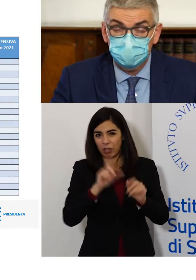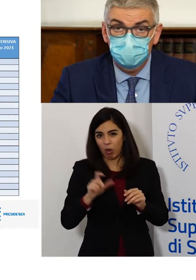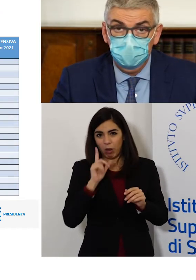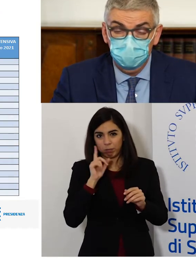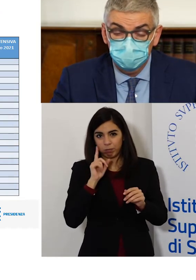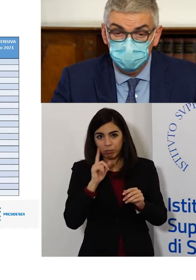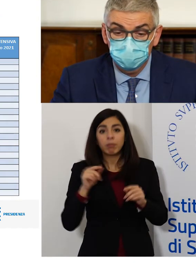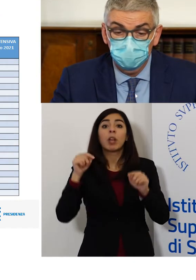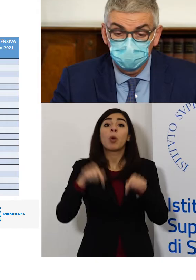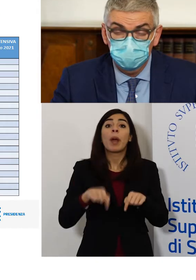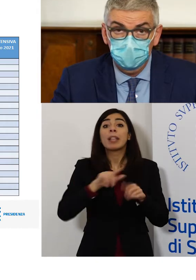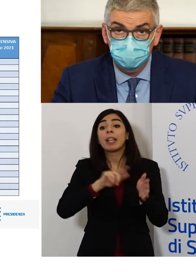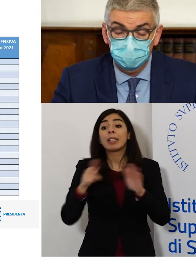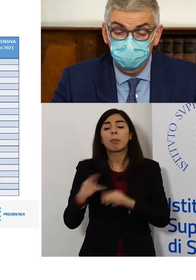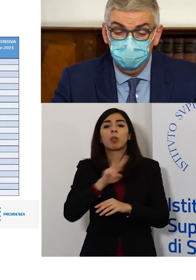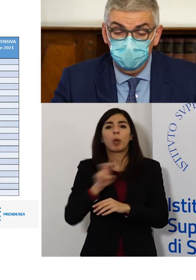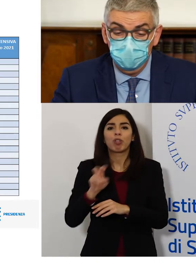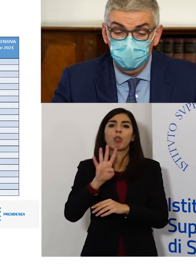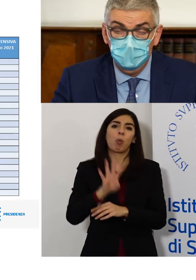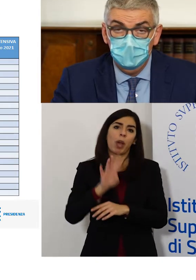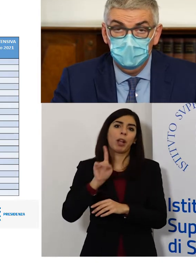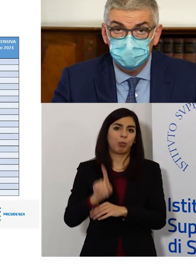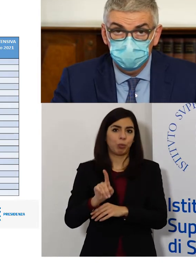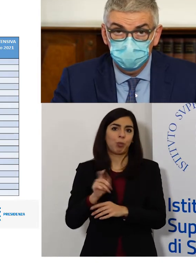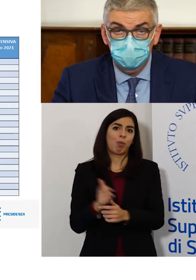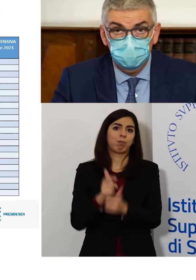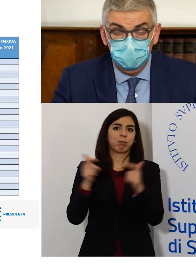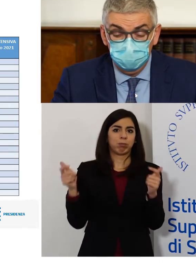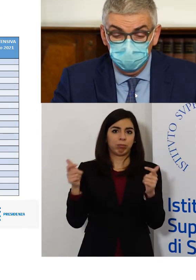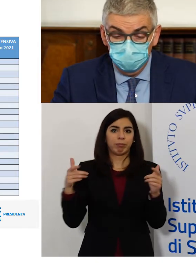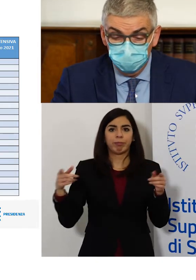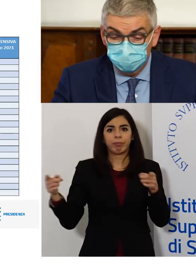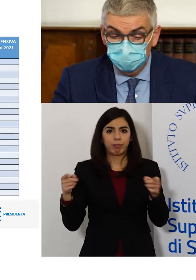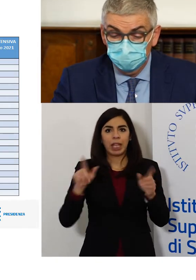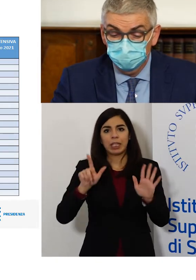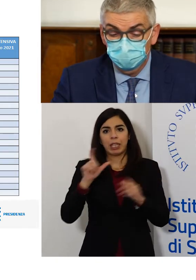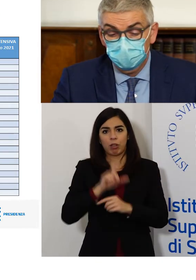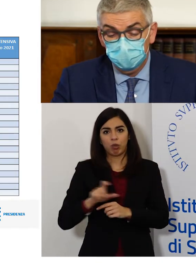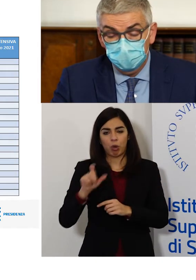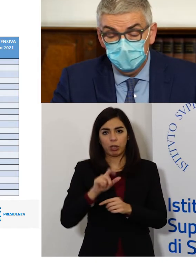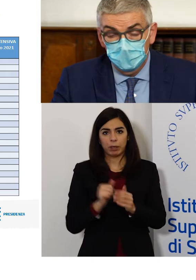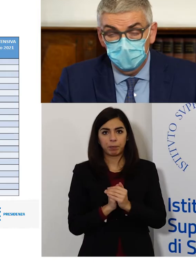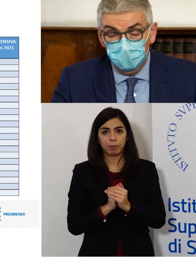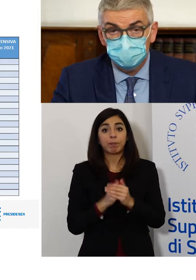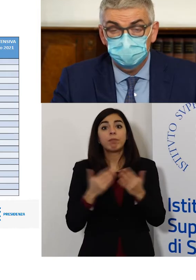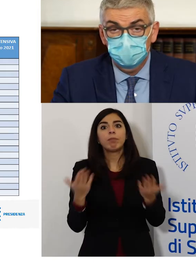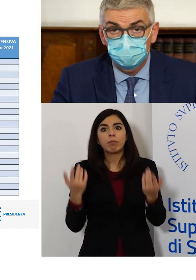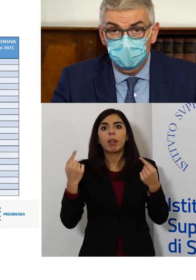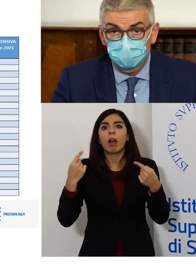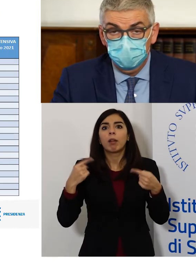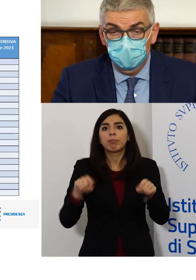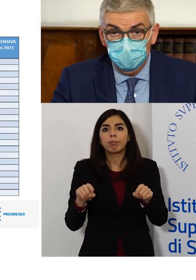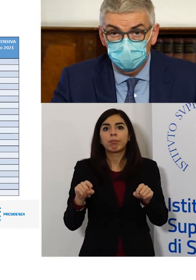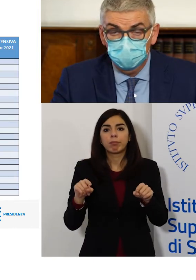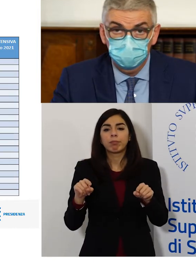questa settimana 241 casi per 100.000 abitanti negli ultimi 7 giorni. Quindi questo si